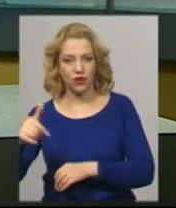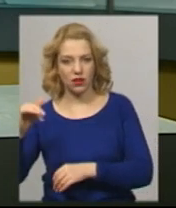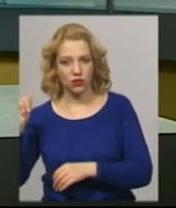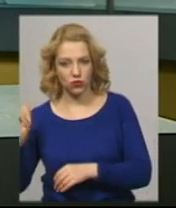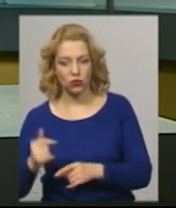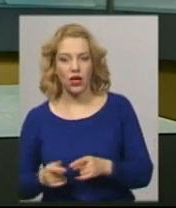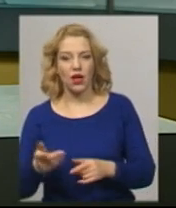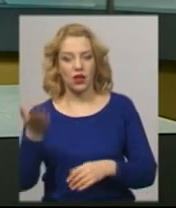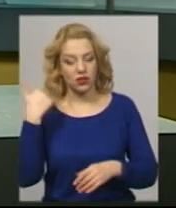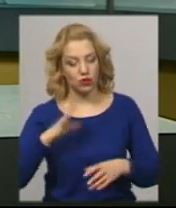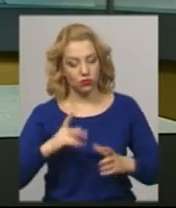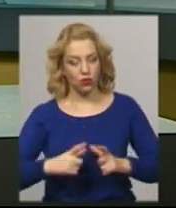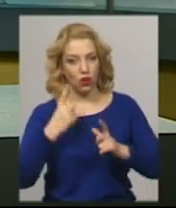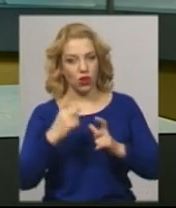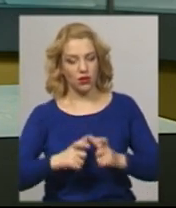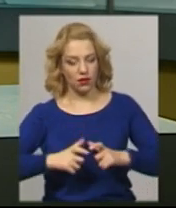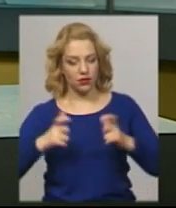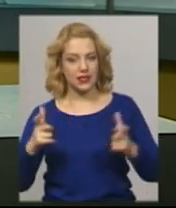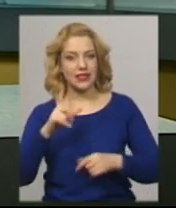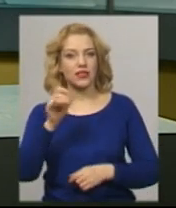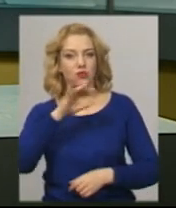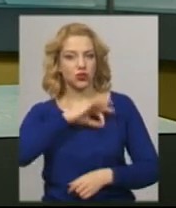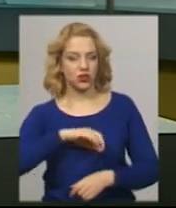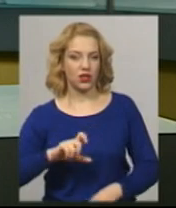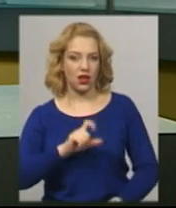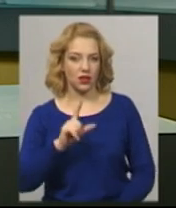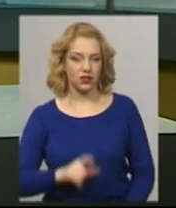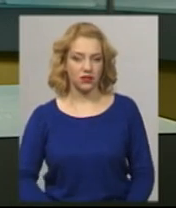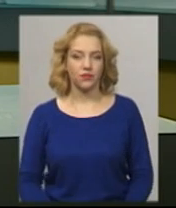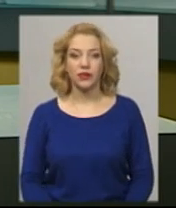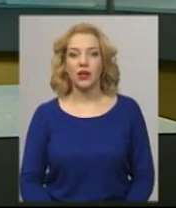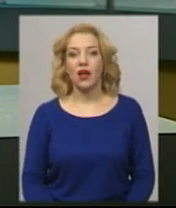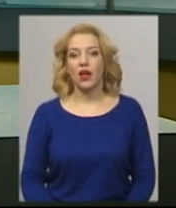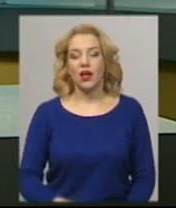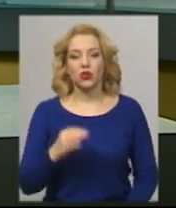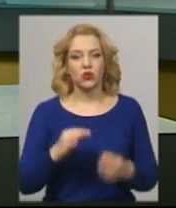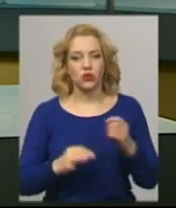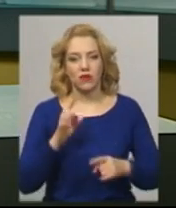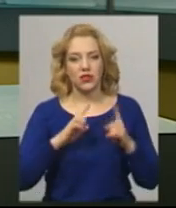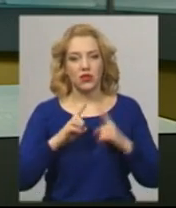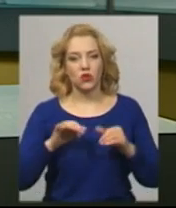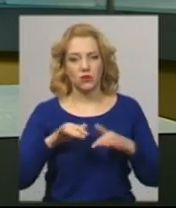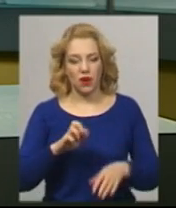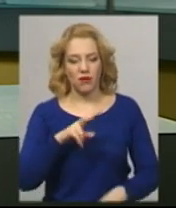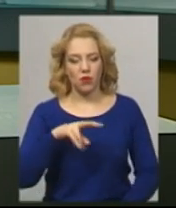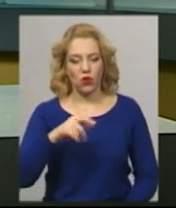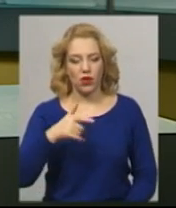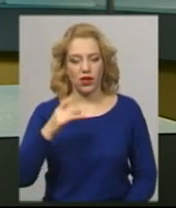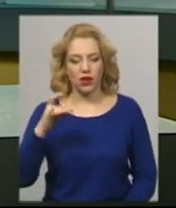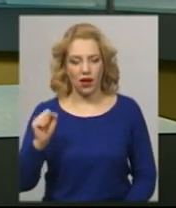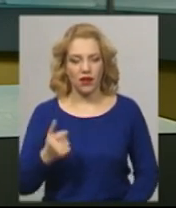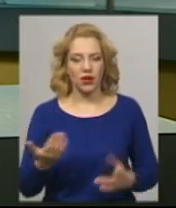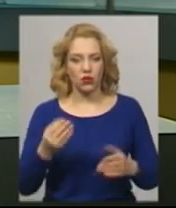закладена в один рахунок за спожитий газ. Судове засідання у справі блогера з Житомирщини Артура Сороченка, якого